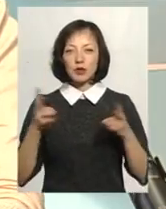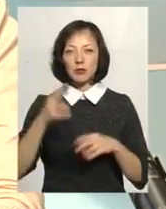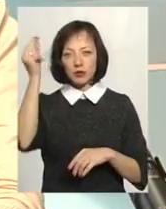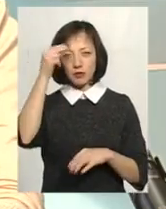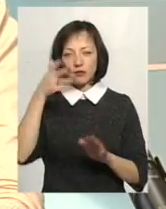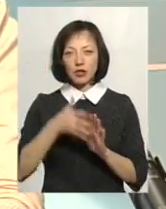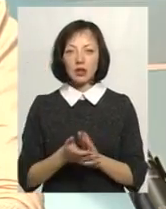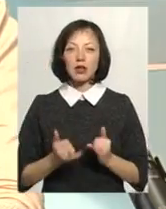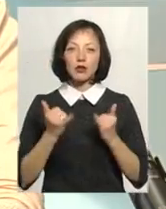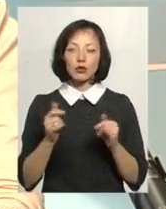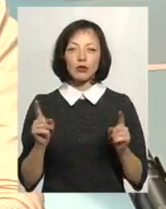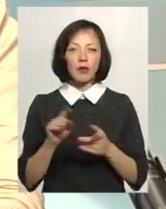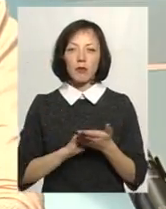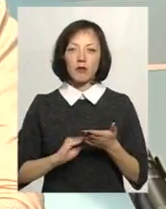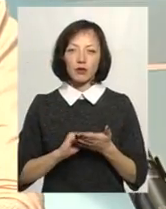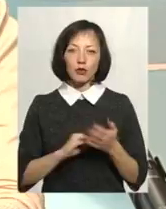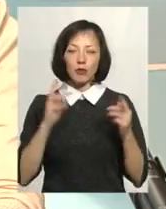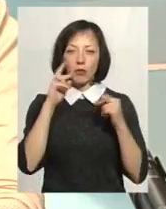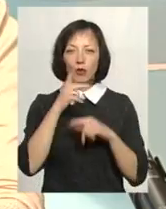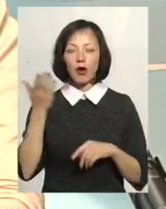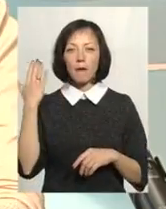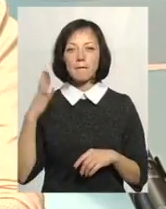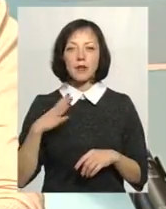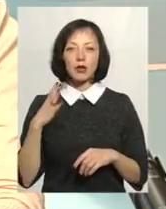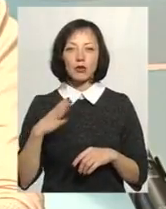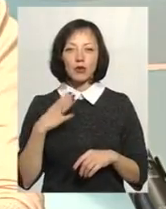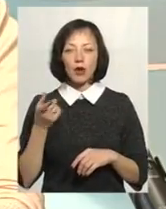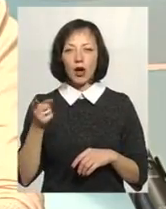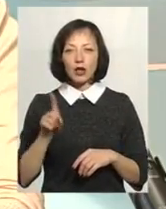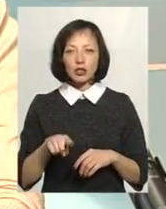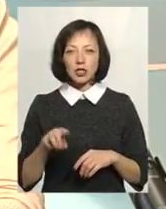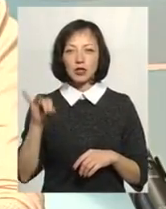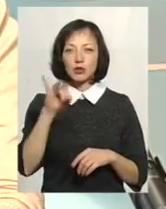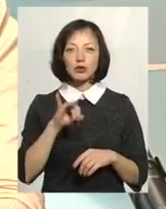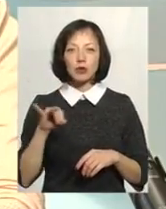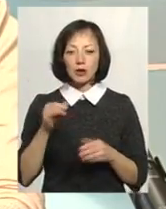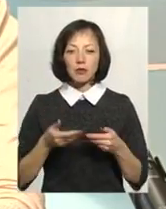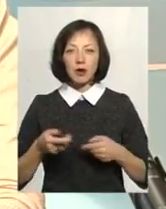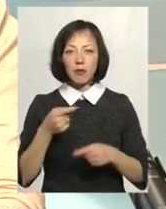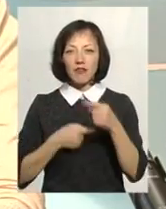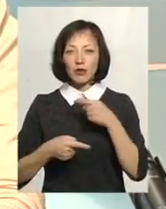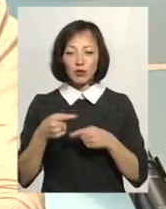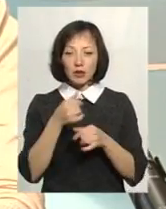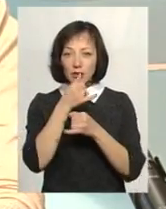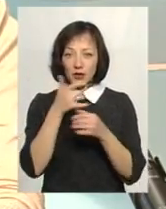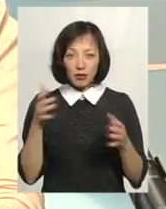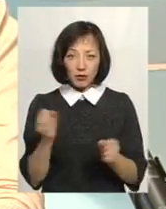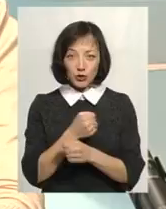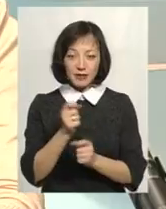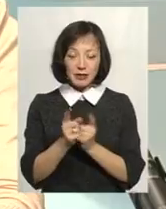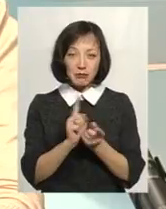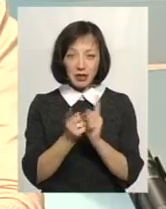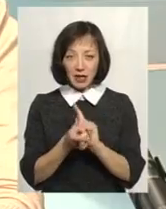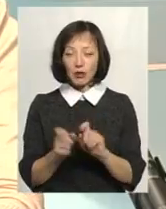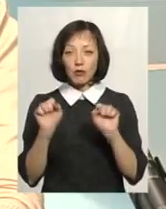хоча б для того, щоб не повторювати помилок минулого. Адже історію ми вже повернути назад не можемо, щось змінити,